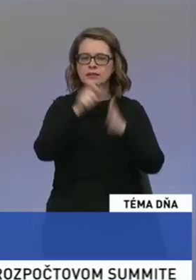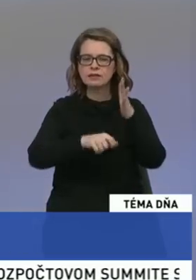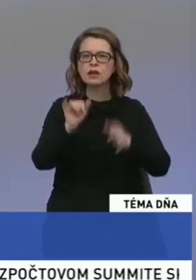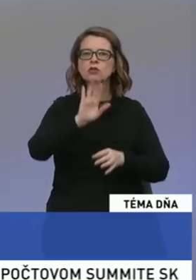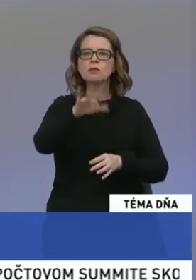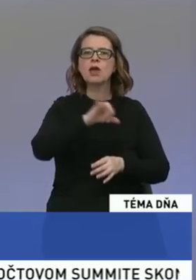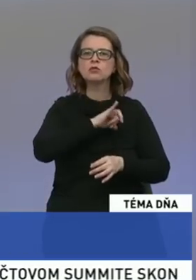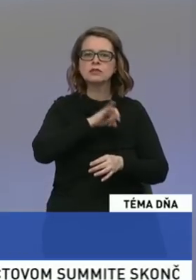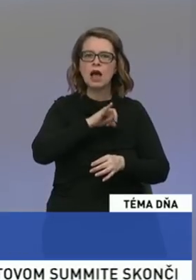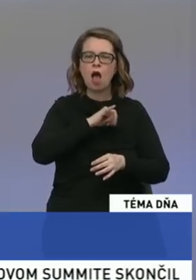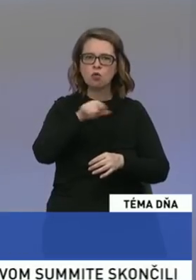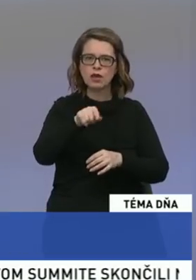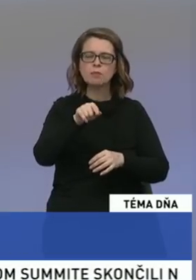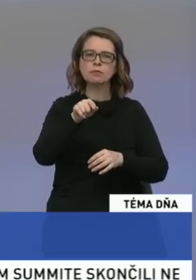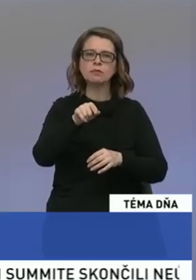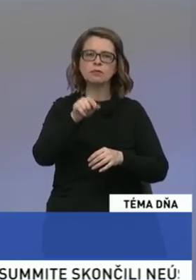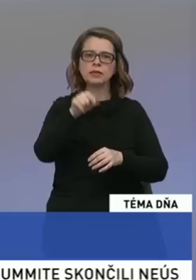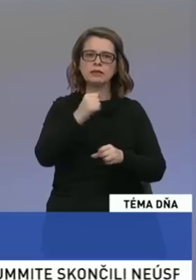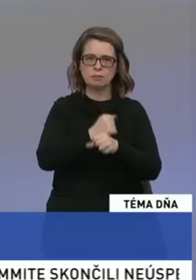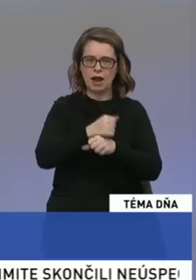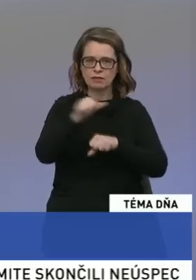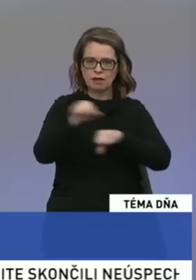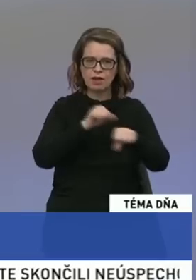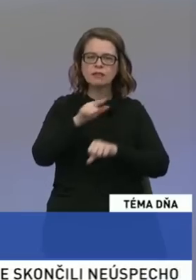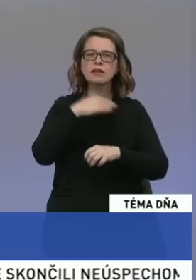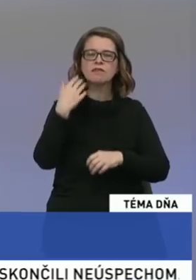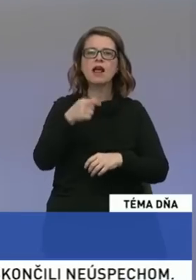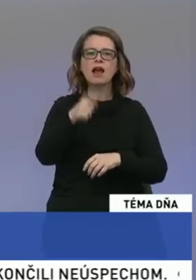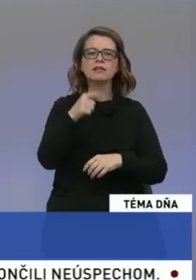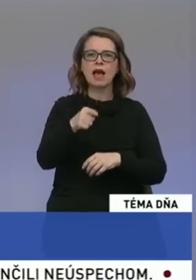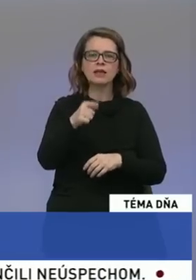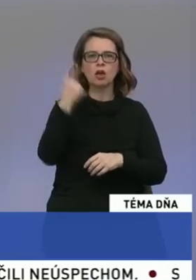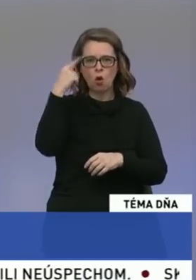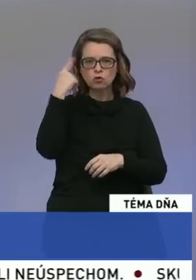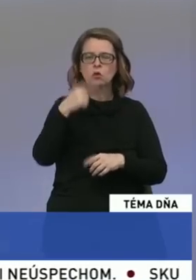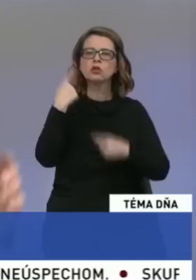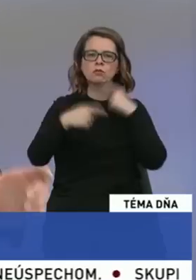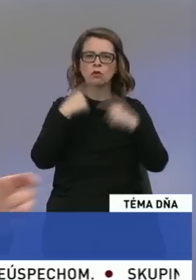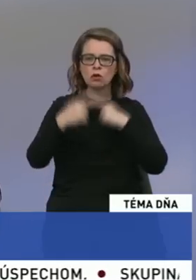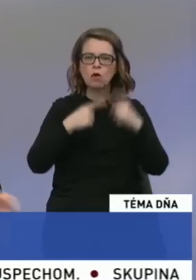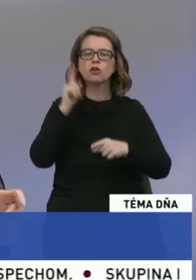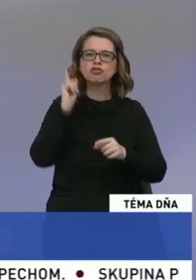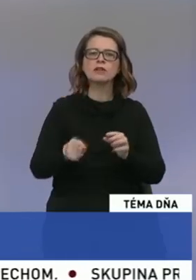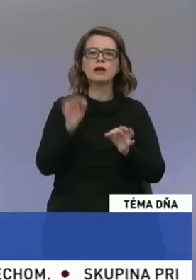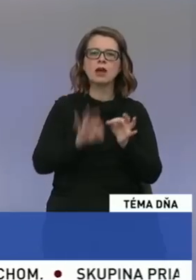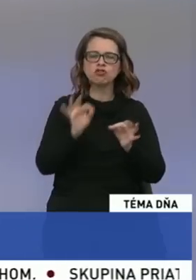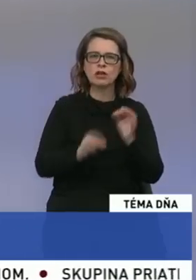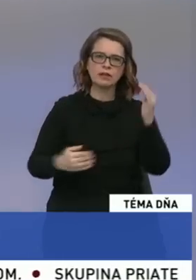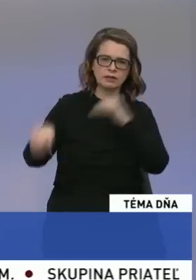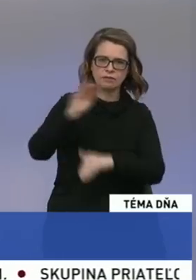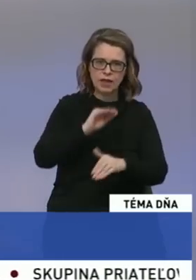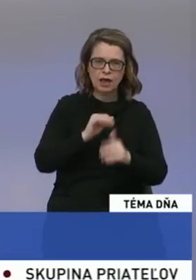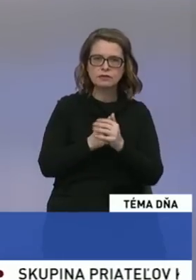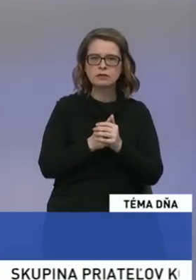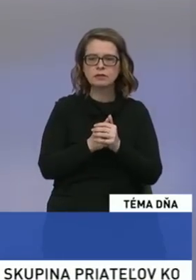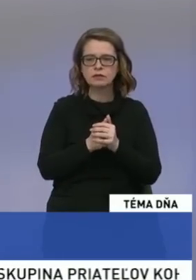moc a ktoré majú nádej byť zvolené, je veľa takých ekonomikov a prognostikov, ktorí hovoria, že je treba naozaj šetriť a viacej šetriť. A